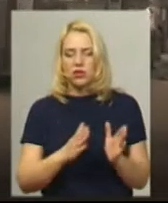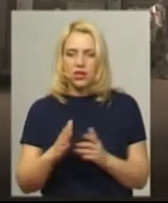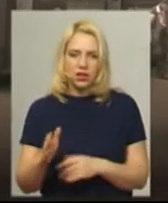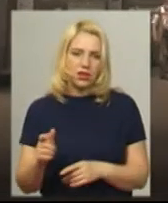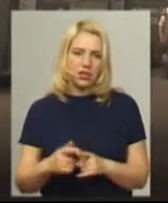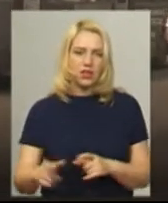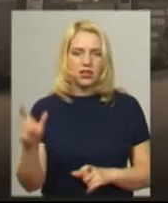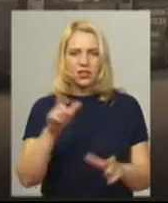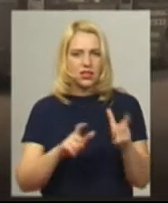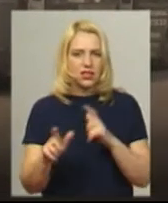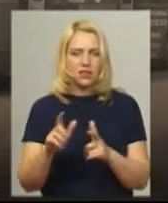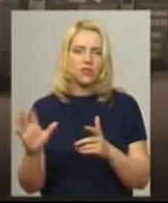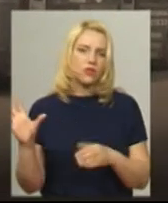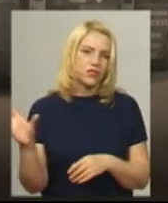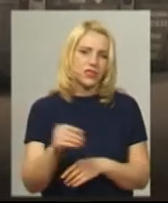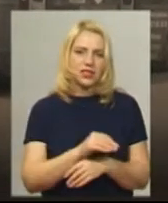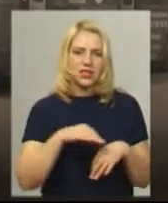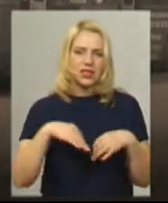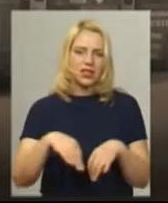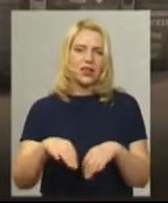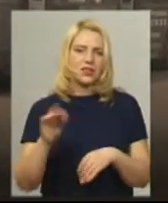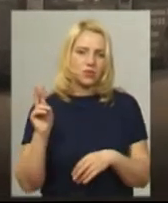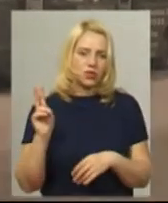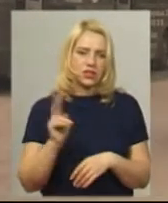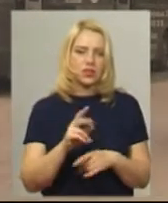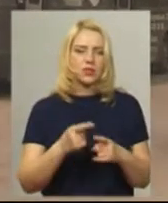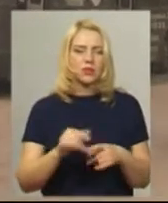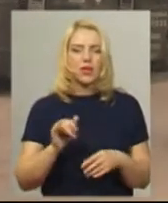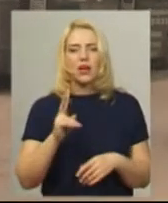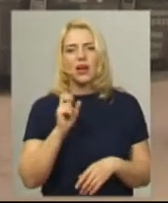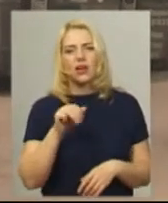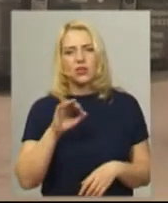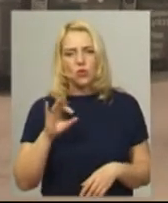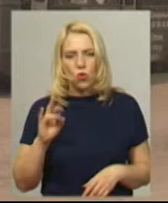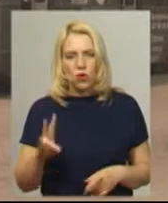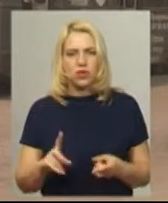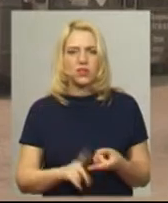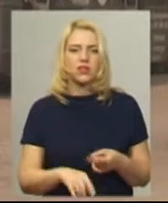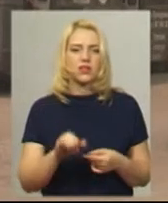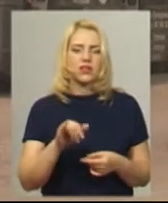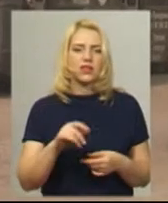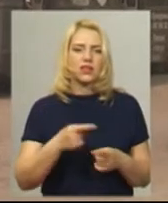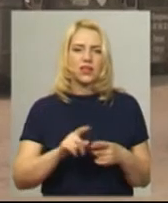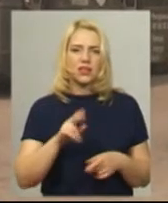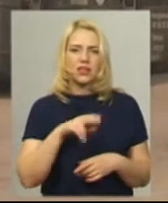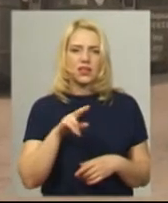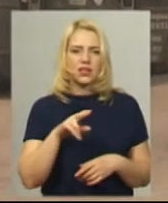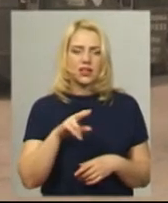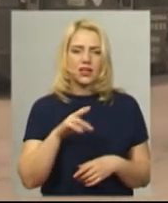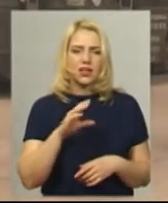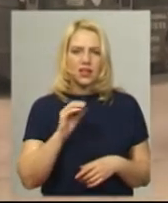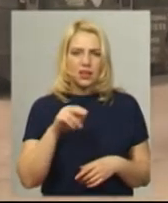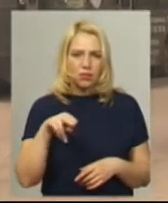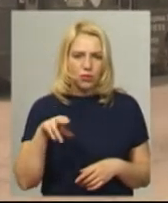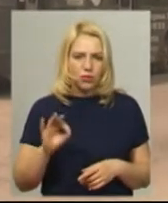транспортних засобів. Ми проводимо їх і на Катіоні, ми проводимо їх і на диспетчерському пункті Раково,